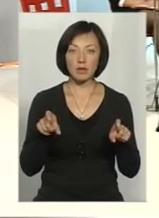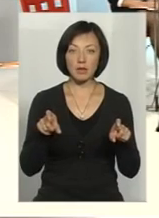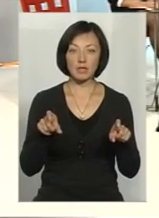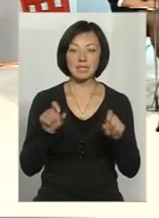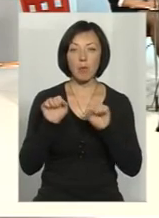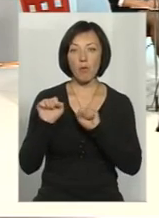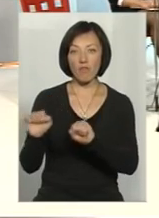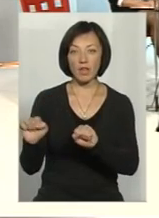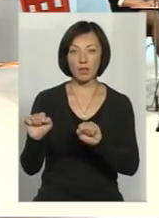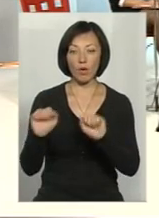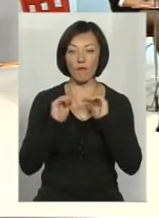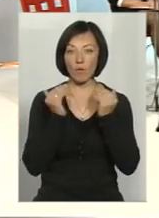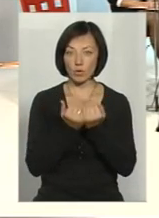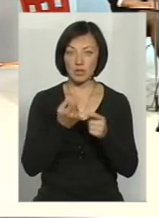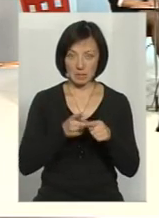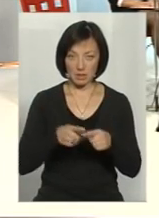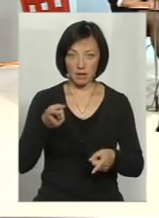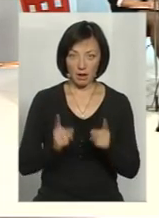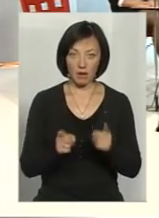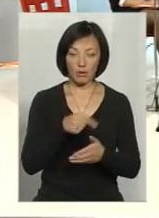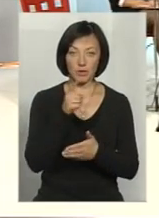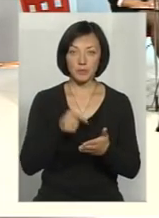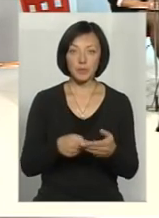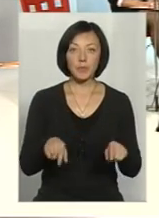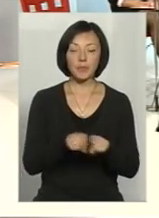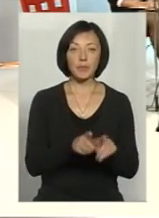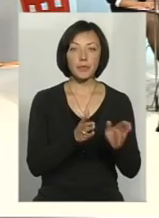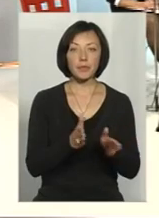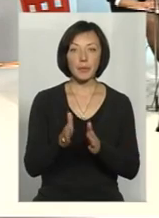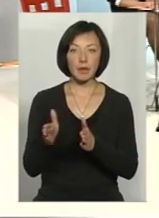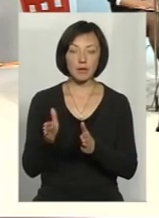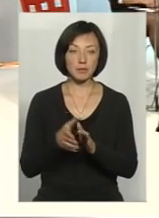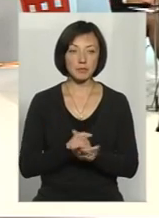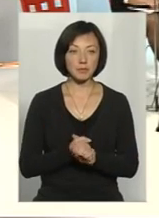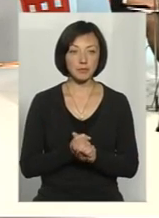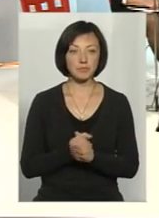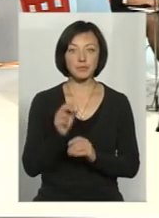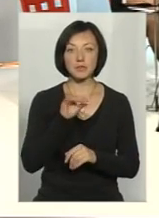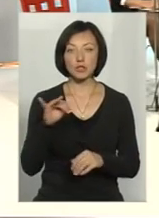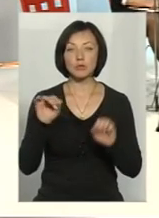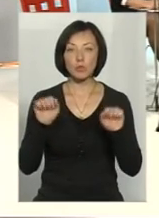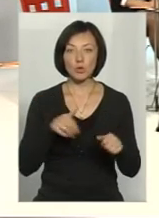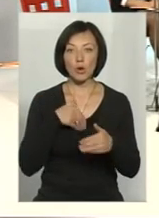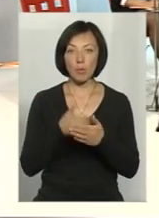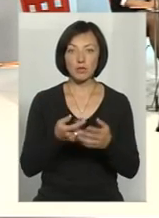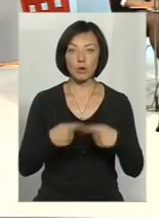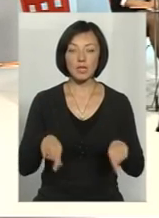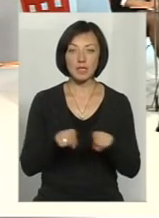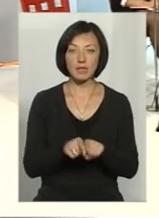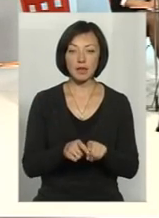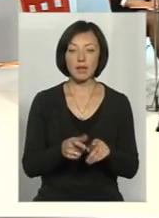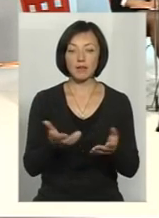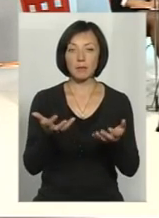Геннадівна, наскільки це реально? Ось такий механізм. І чи можуть громадські організації брати на себе,